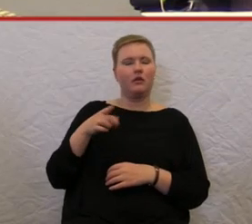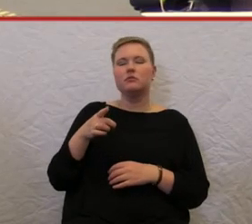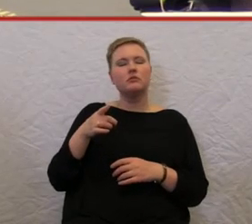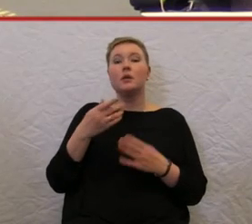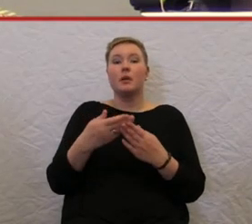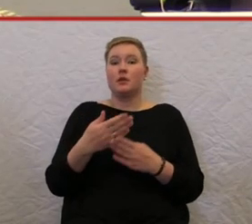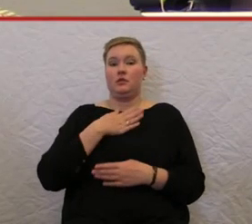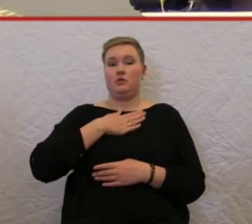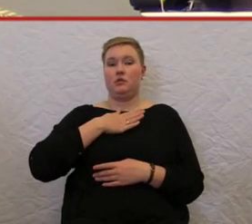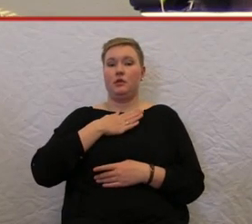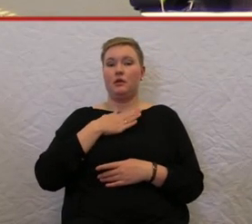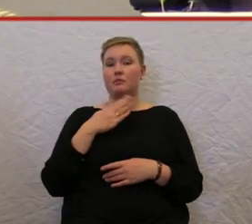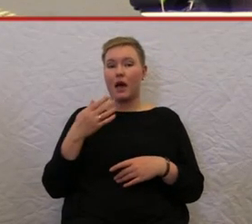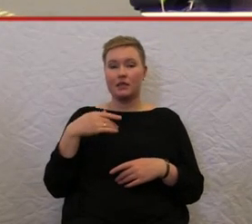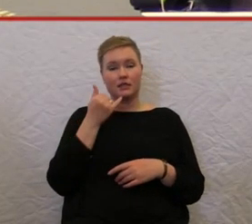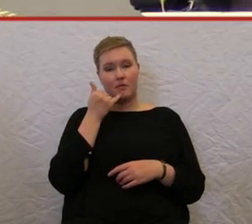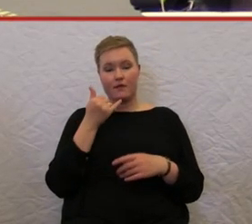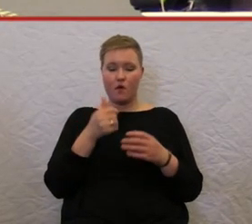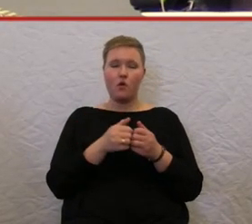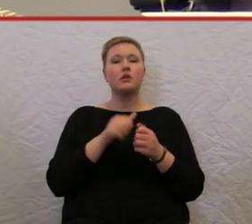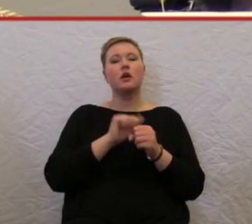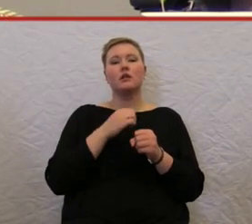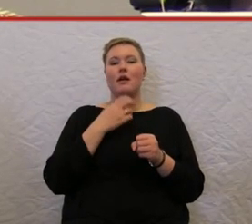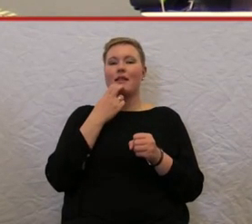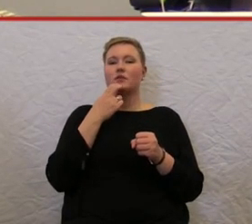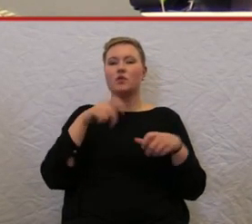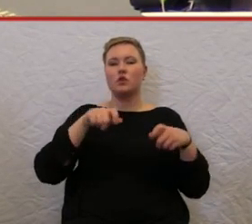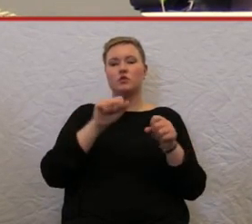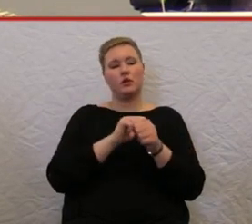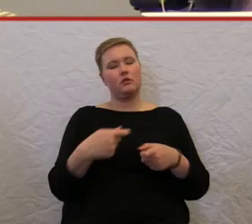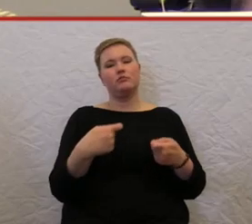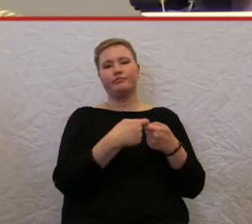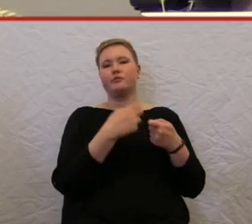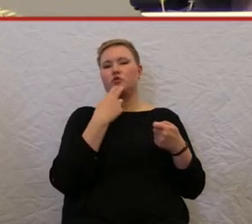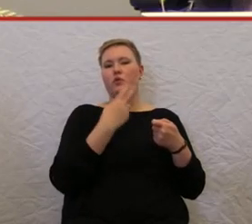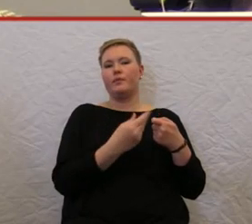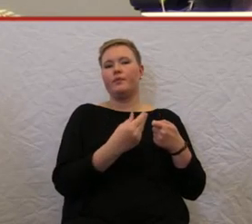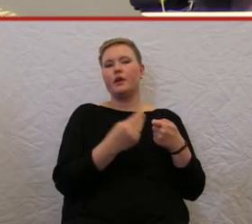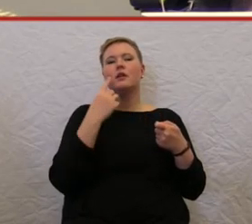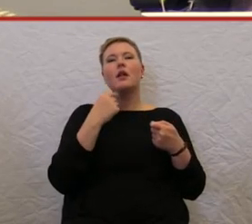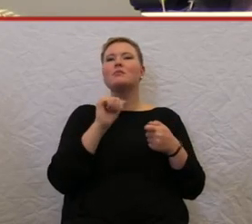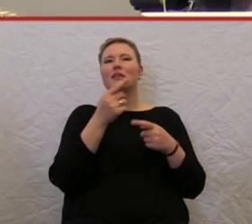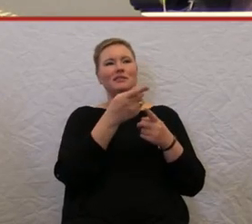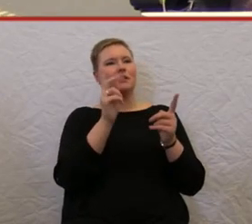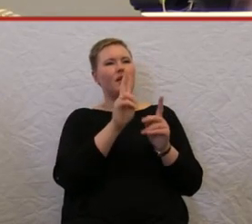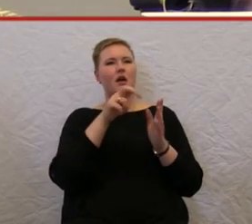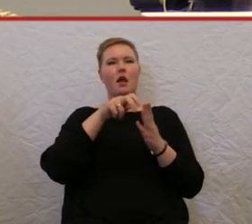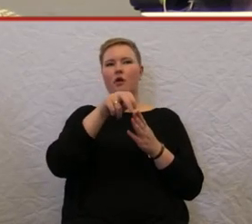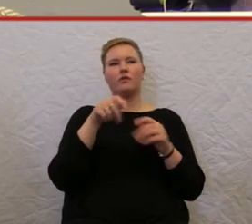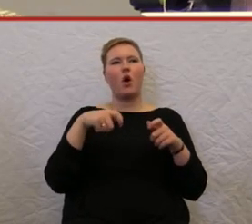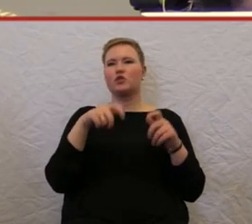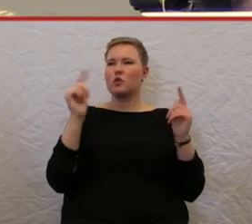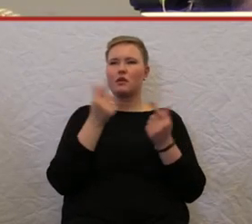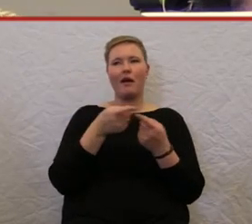kann mein Smartphone an meinem Elektrorollstuhl aufladen. Und ich glaube, das ist etwas, was die meisten Läufer unter Ihnen vielleicht